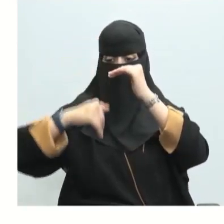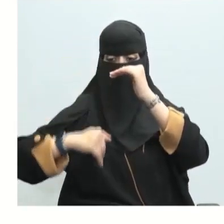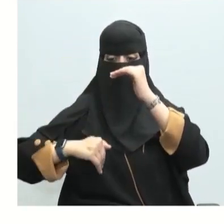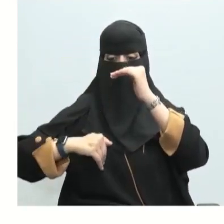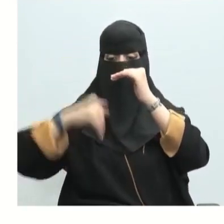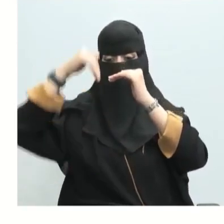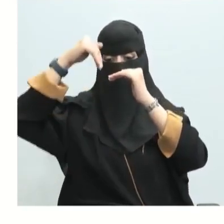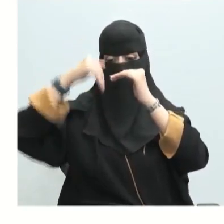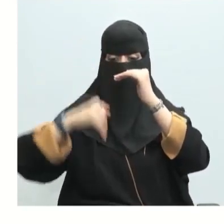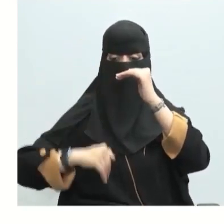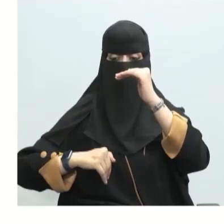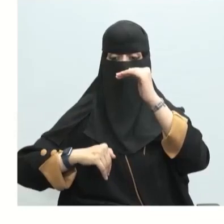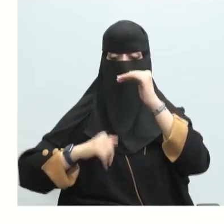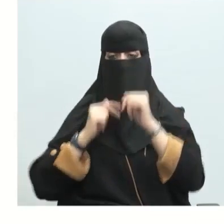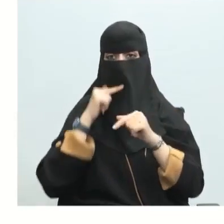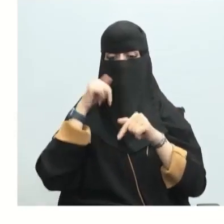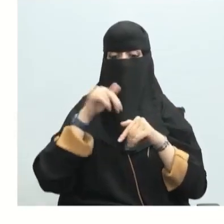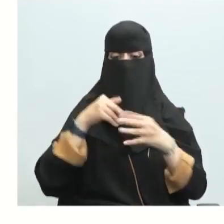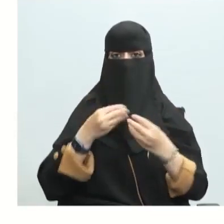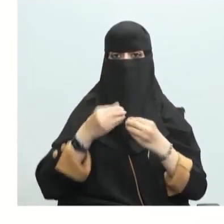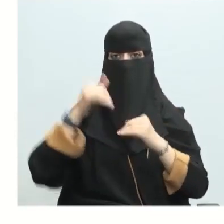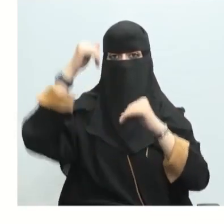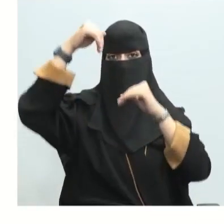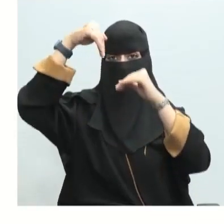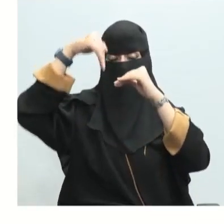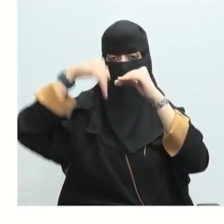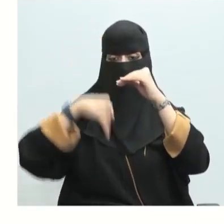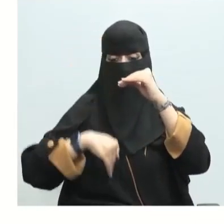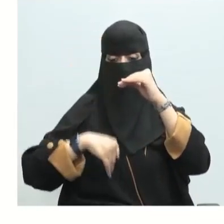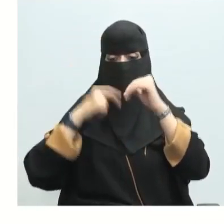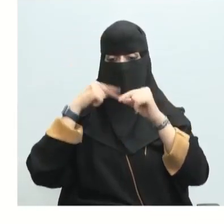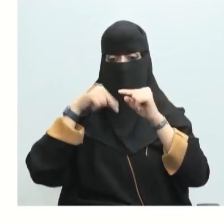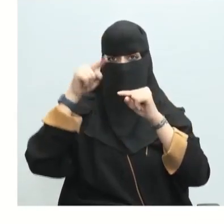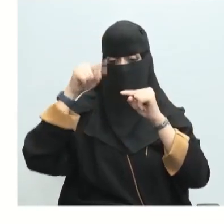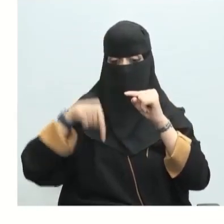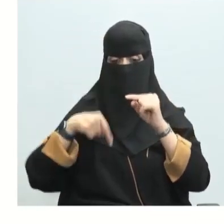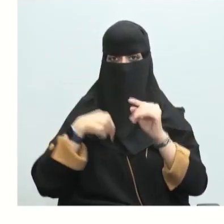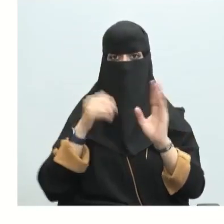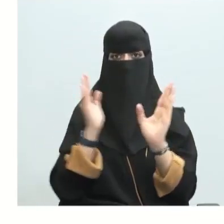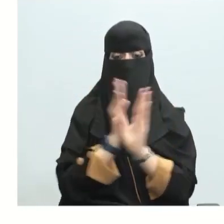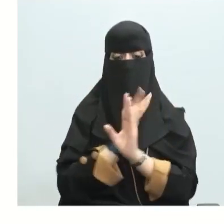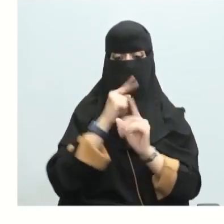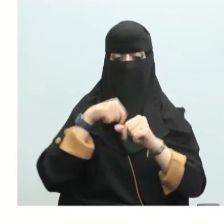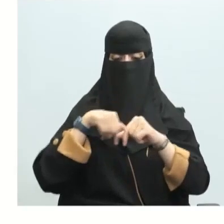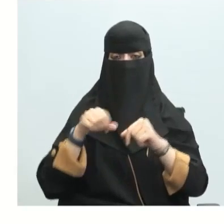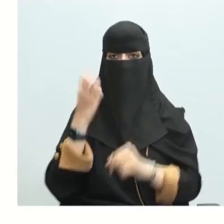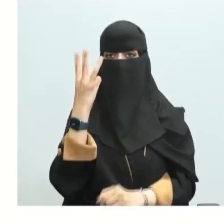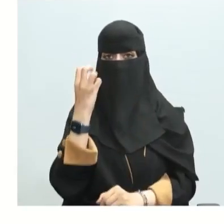مول واحد من ثالث أكسيد الكبريت هنا سيطلق لاحظ الإشارة سيطلق